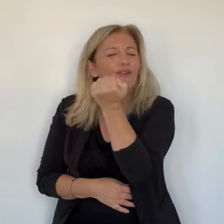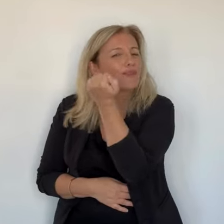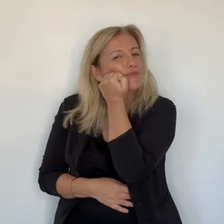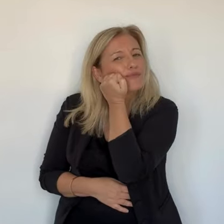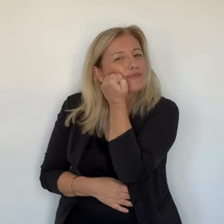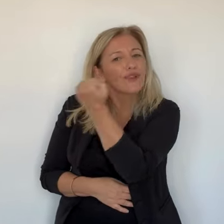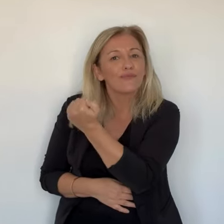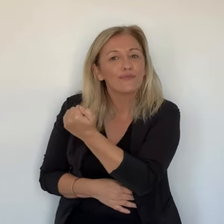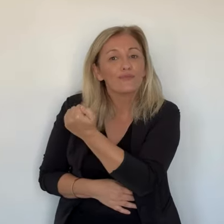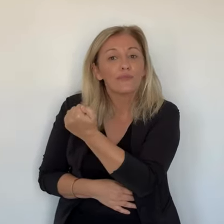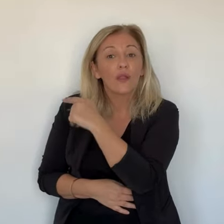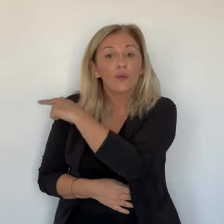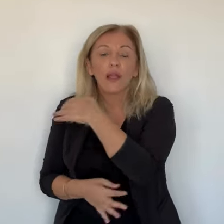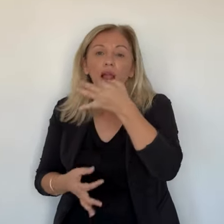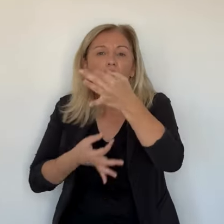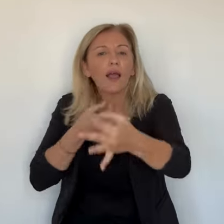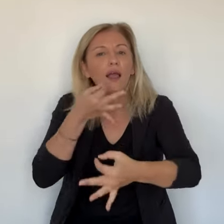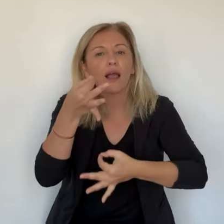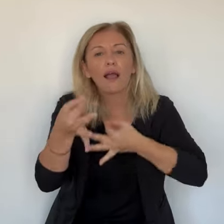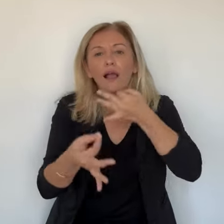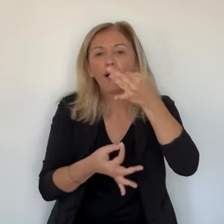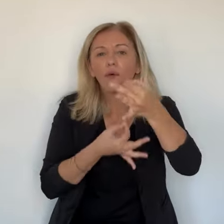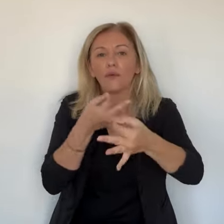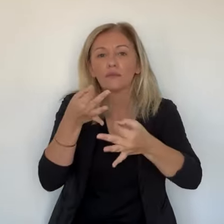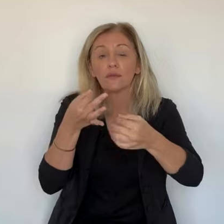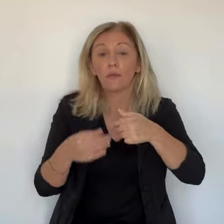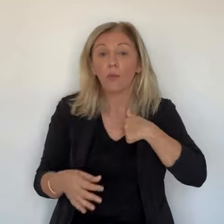disparition, il a encore du mal à y croire.